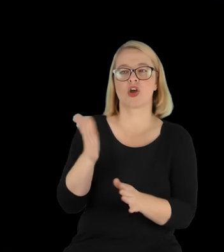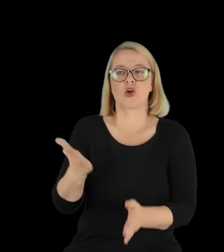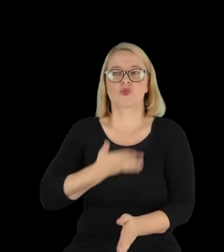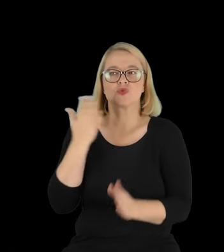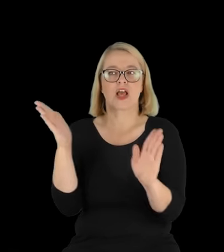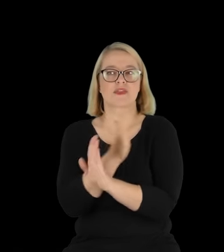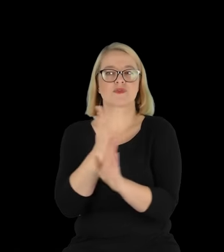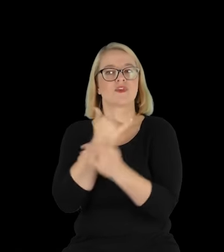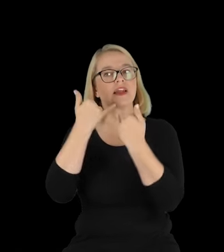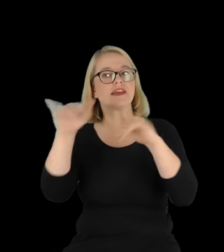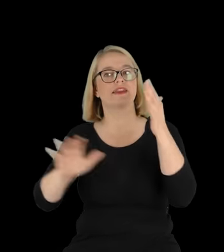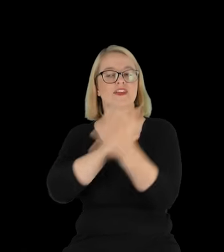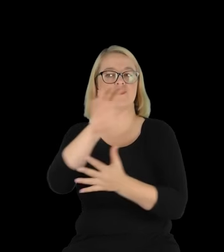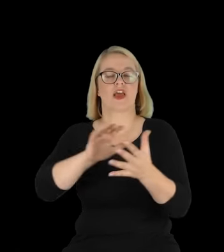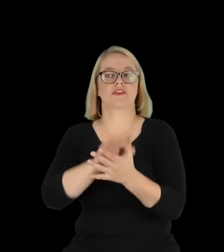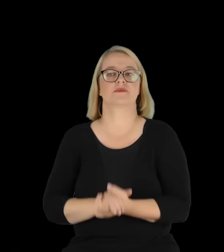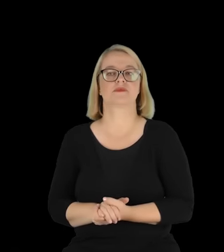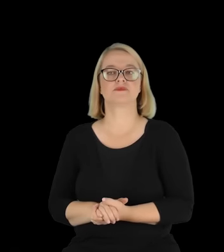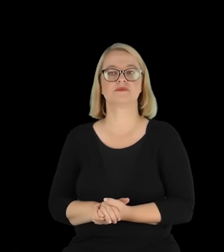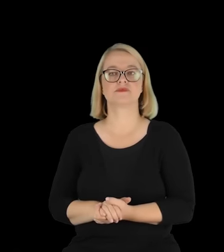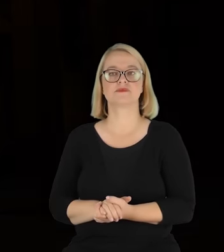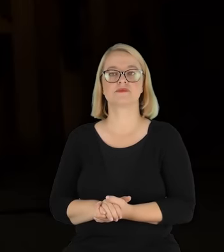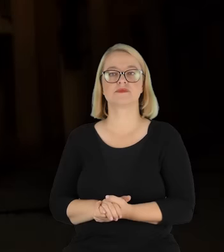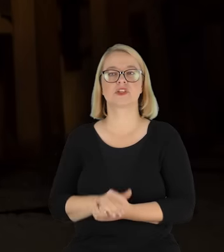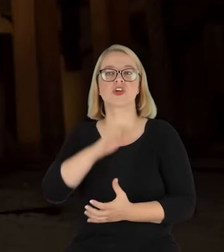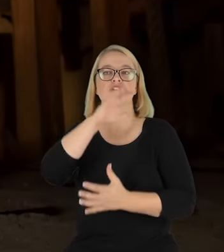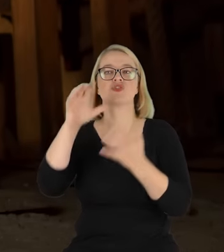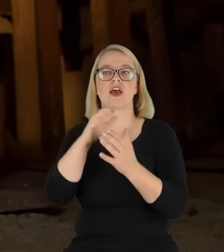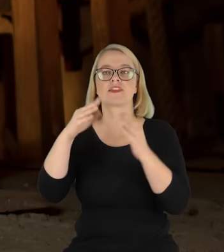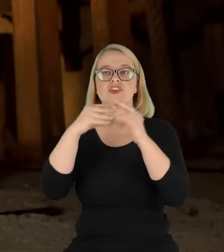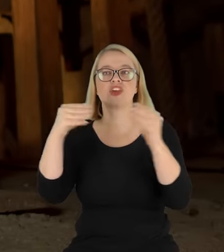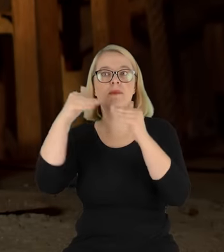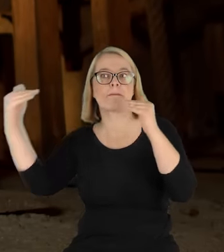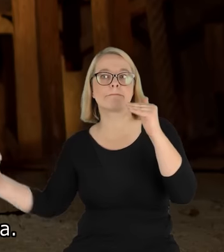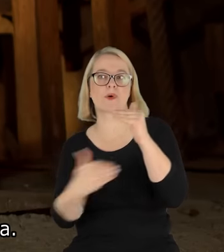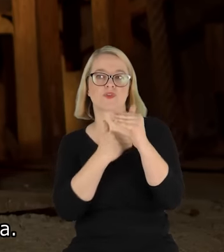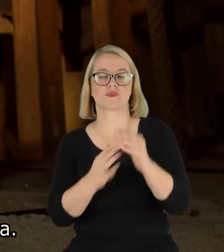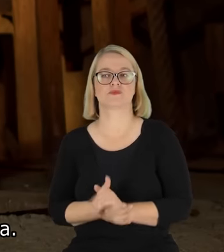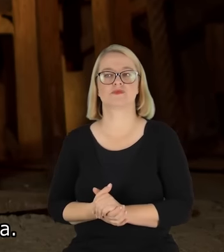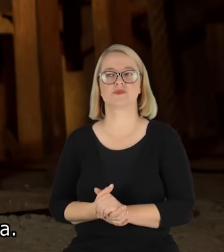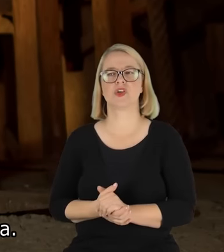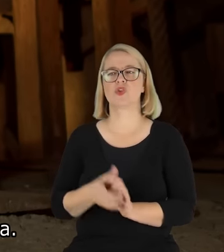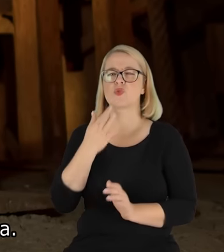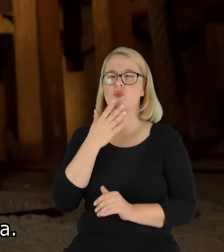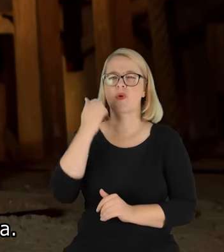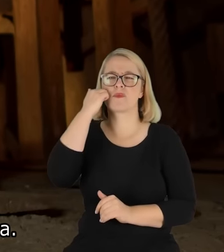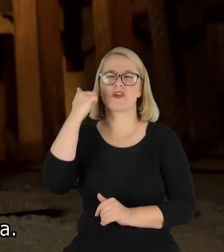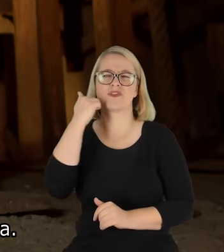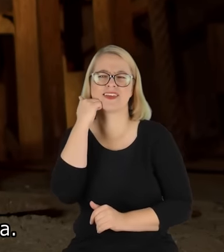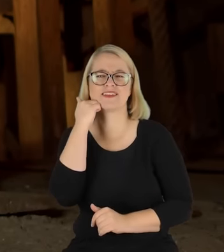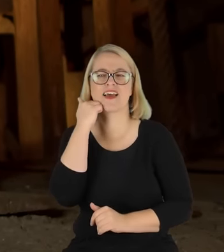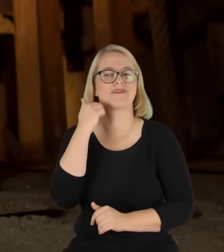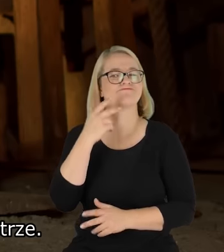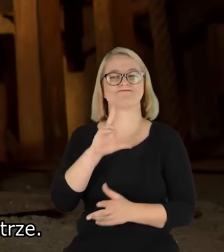atmosferę takiego innego świata. Tego świata pod ziemią. Ktoś mówi, a pod ziemią piwnica, nie